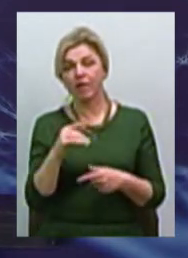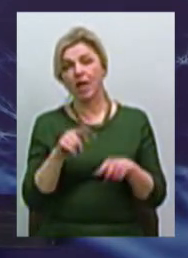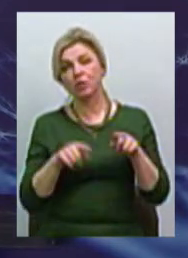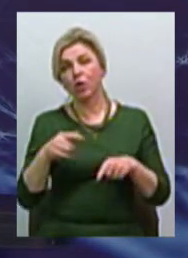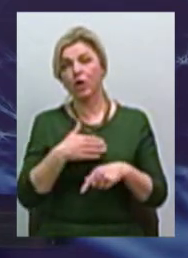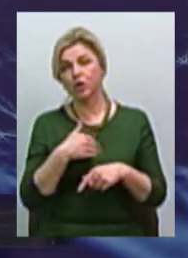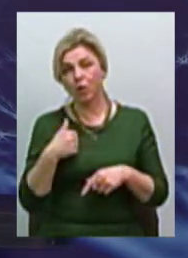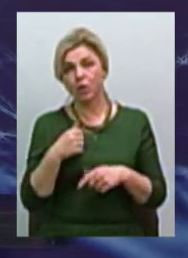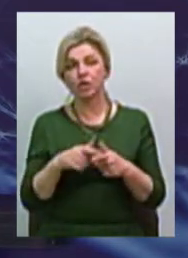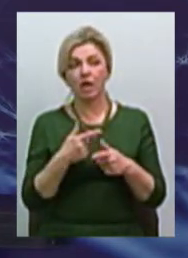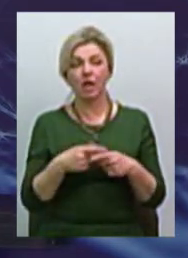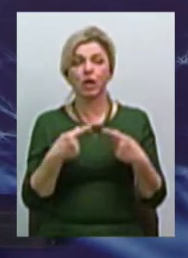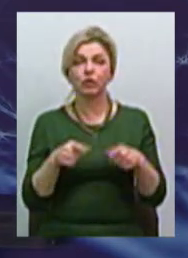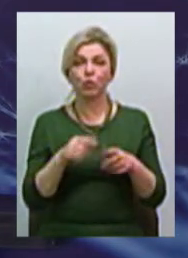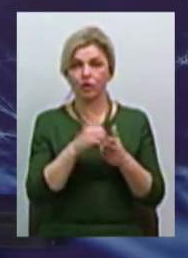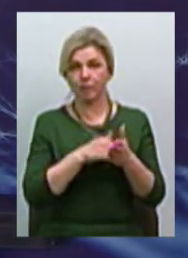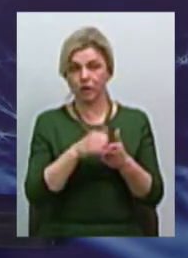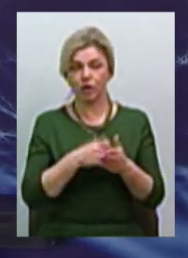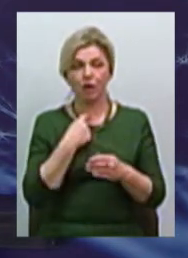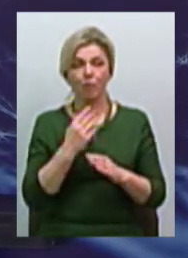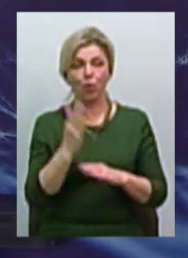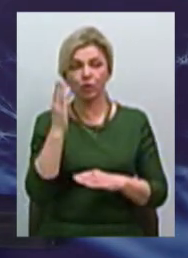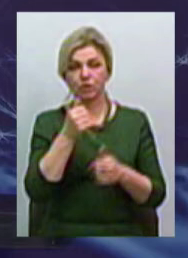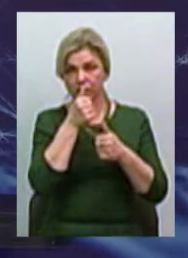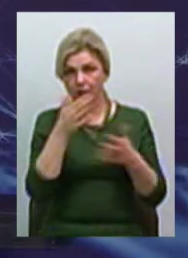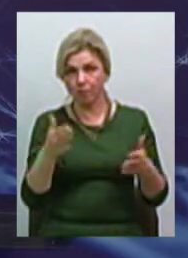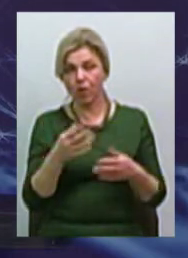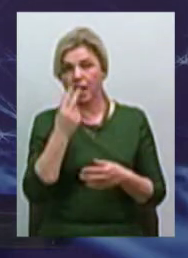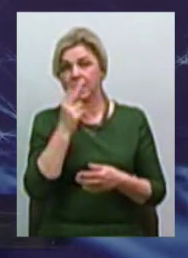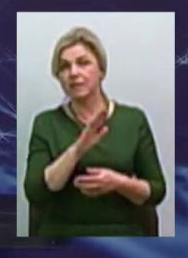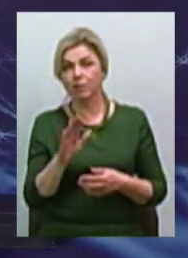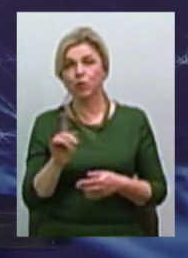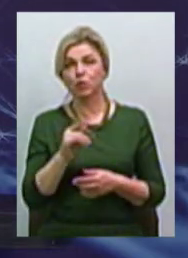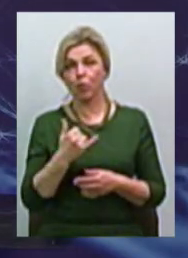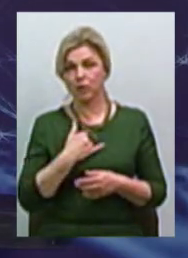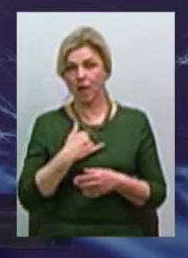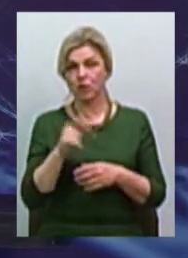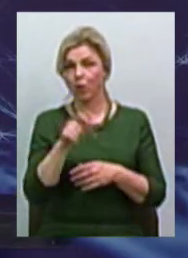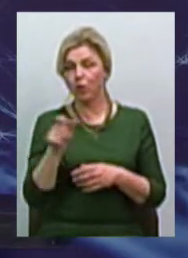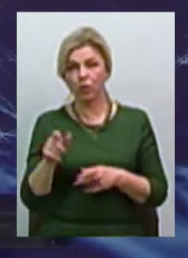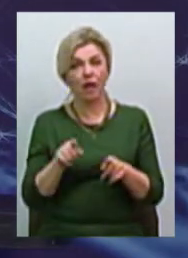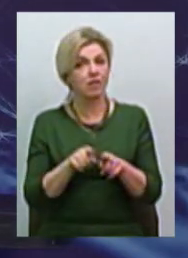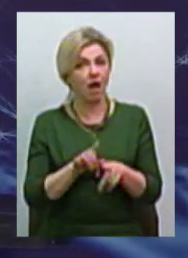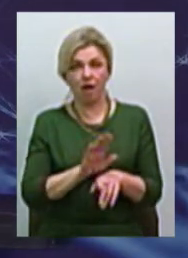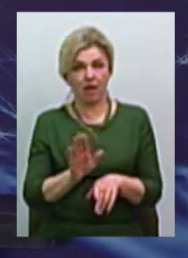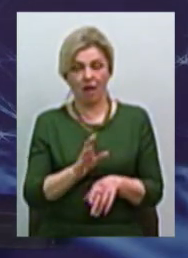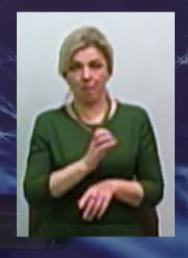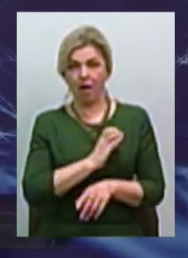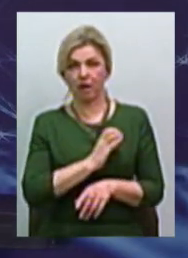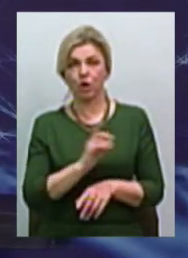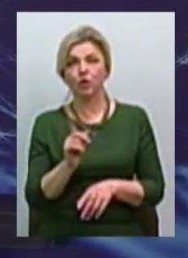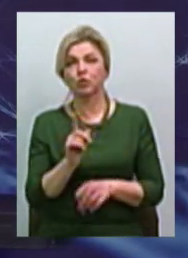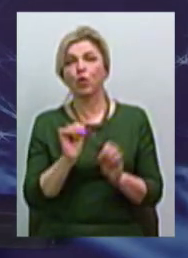інших причин не можуть проголосувати, зважаючи на те, що у нас населення не таке багато, щоб відповідні тарифи без